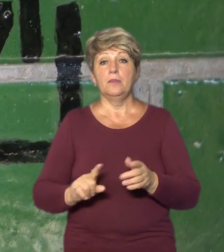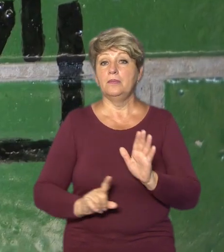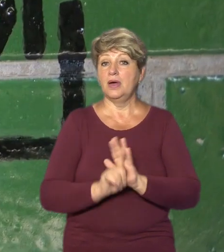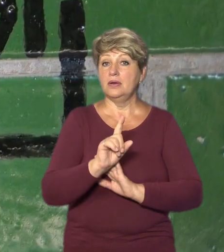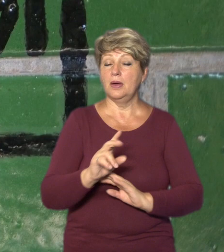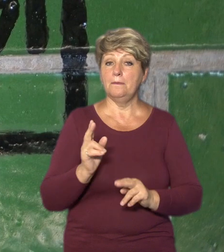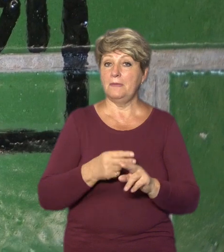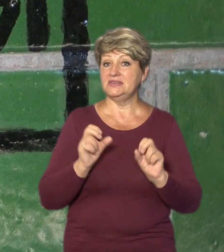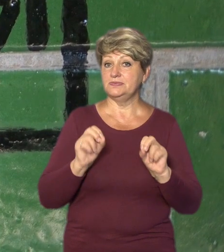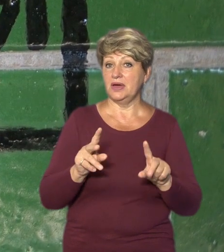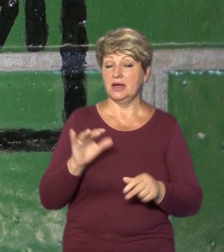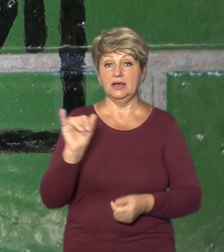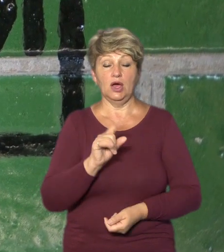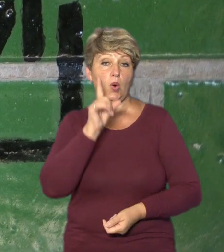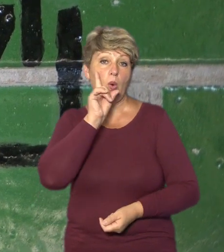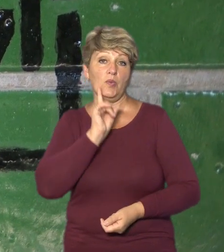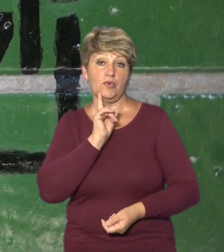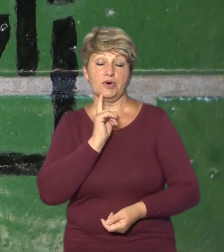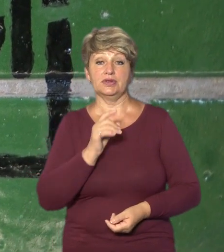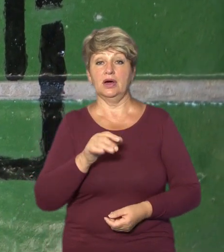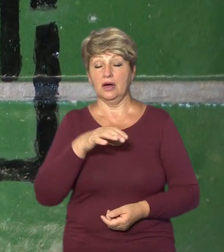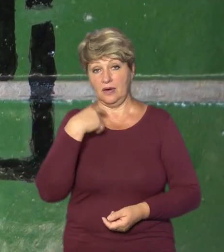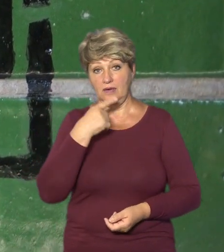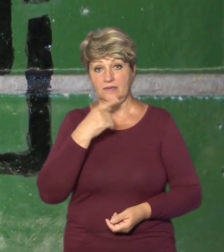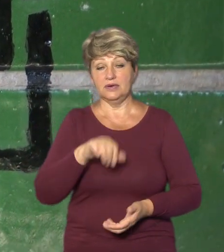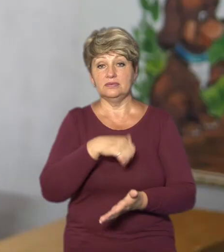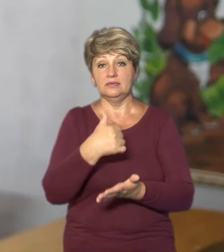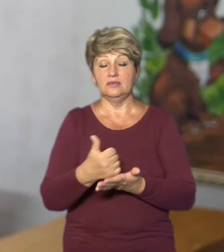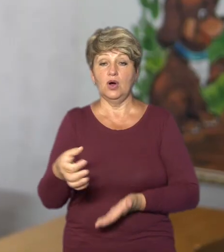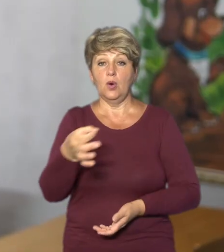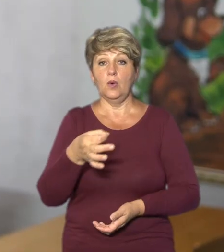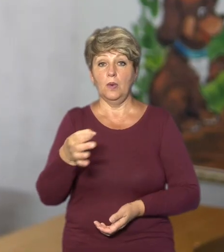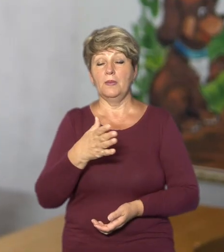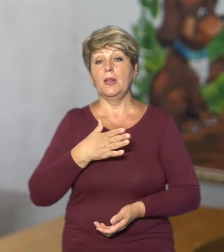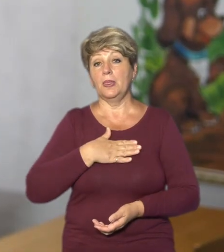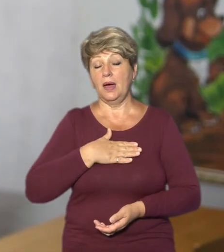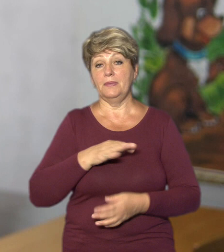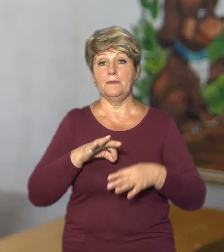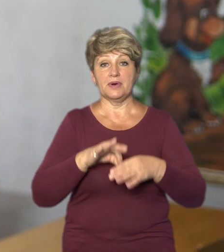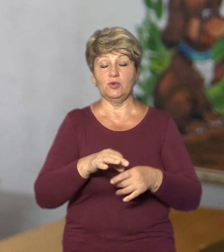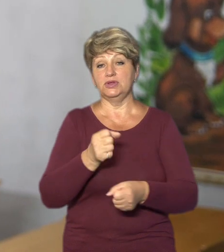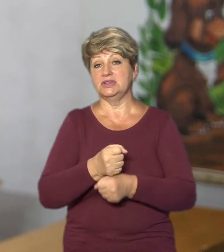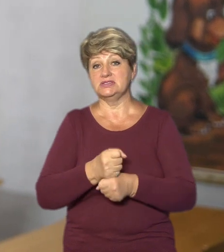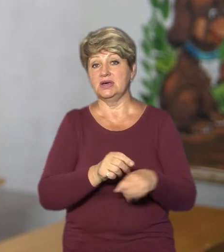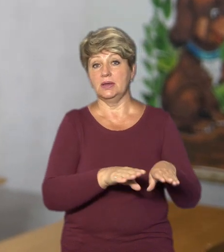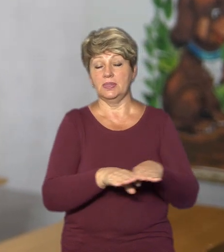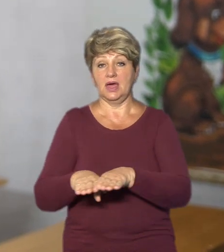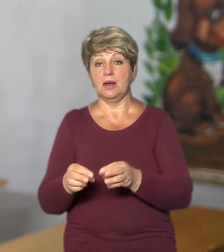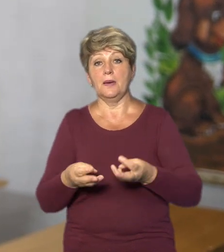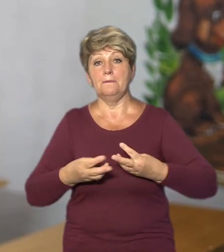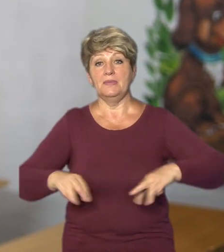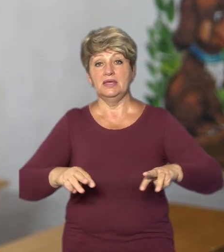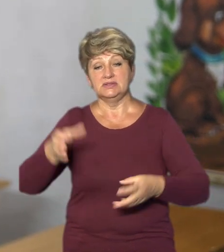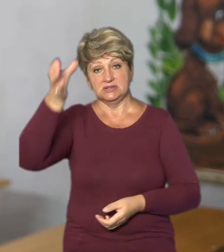про безпеку та комфорт, розповів очільник області Ігор Табурець. Нами проводиться робота на рівні Міністерства